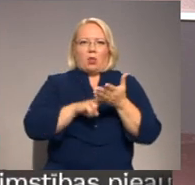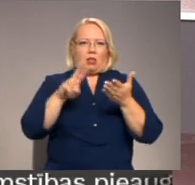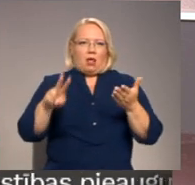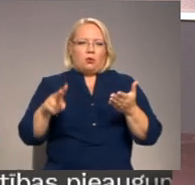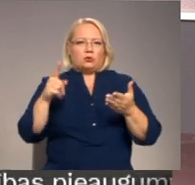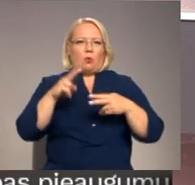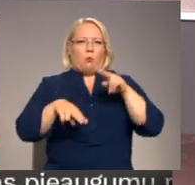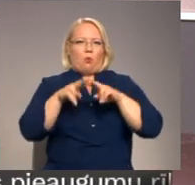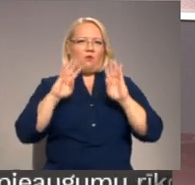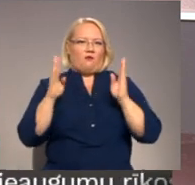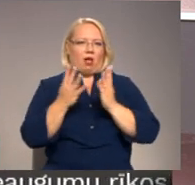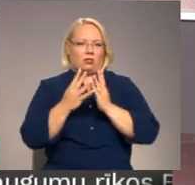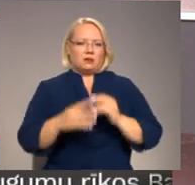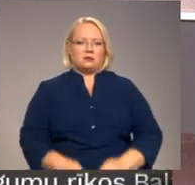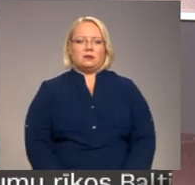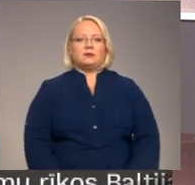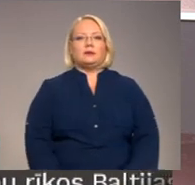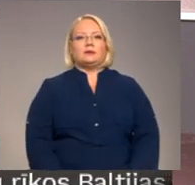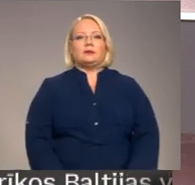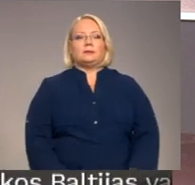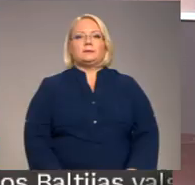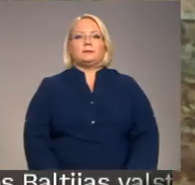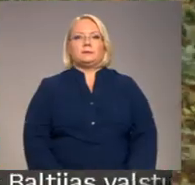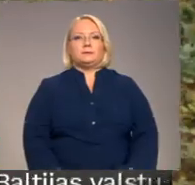No parka apkājami ziņos kolēģis Jirds Zirbuls.